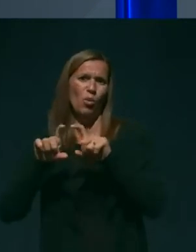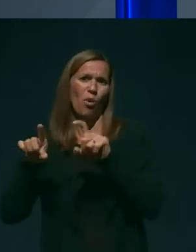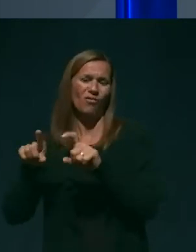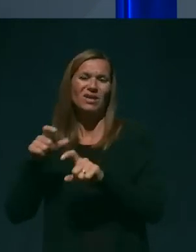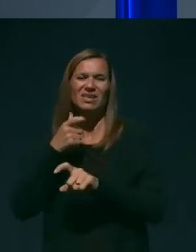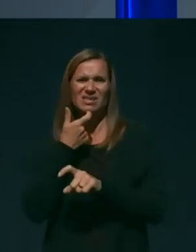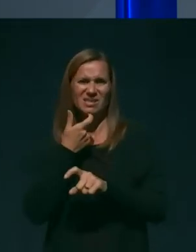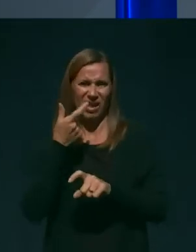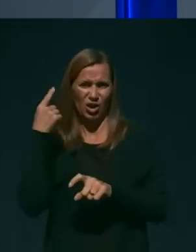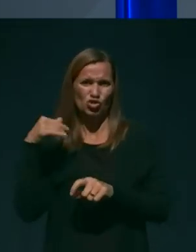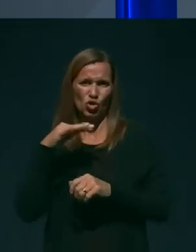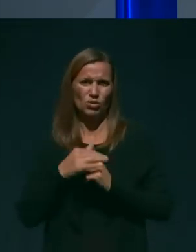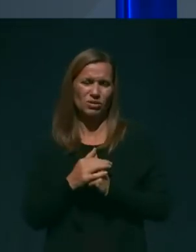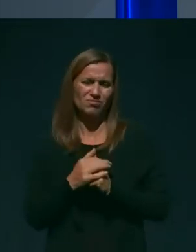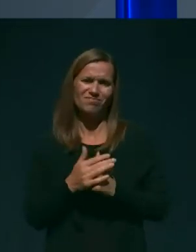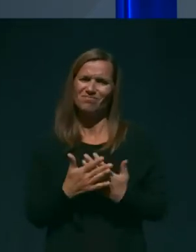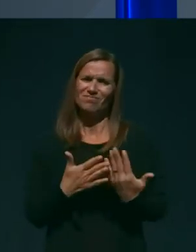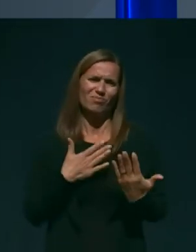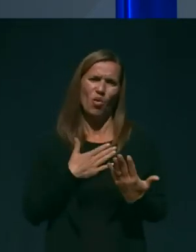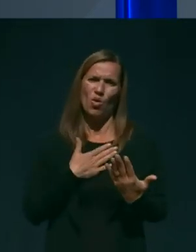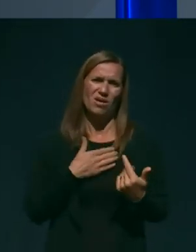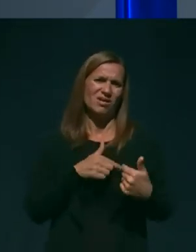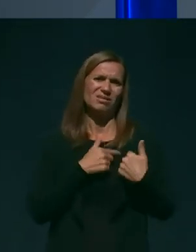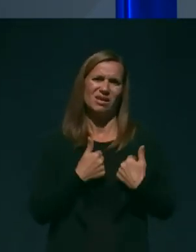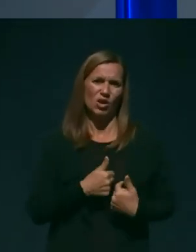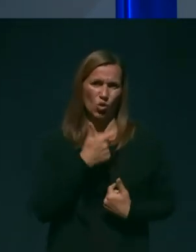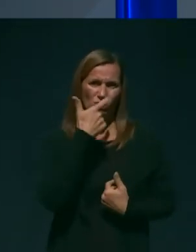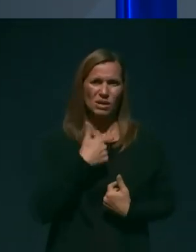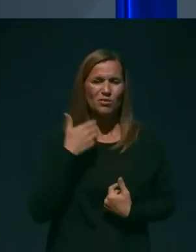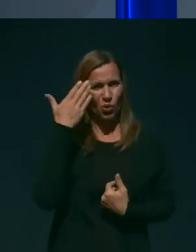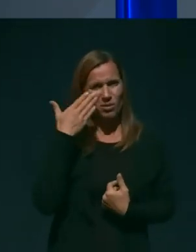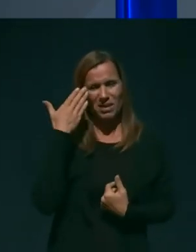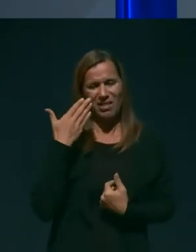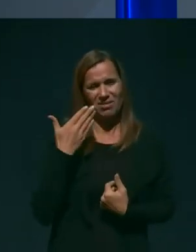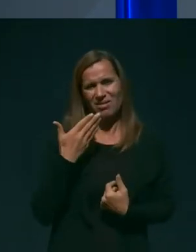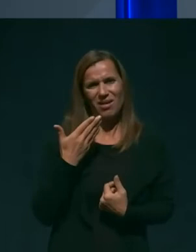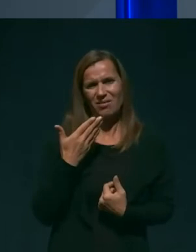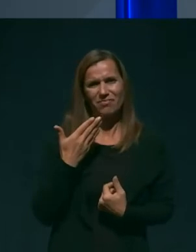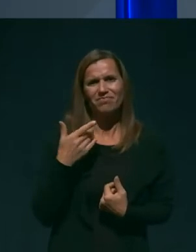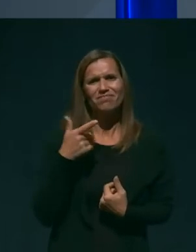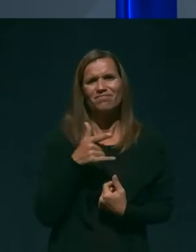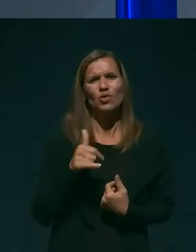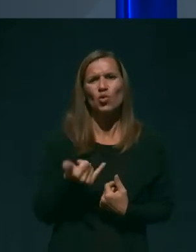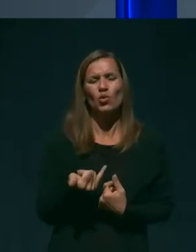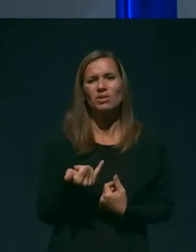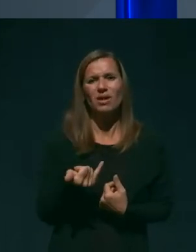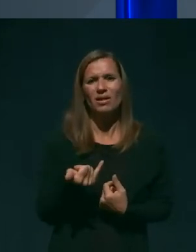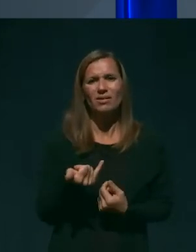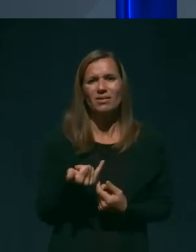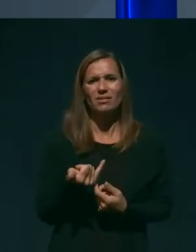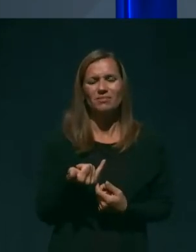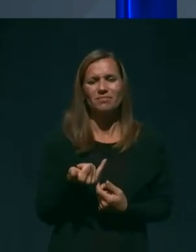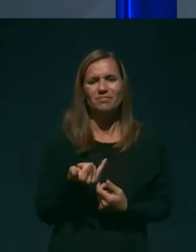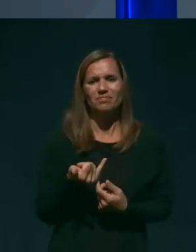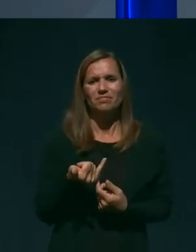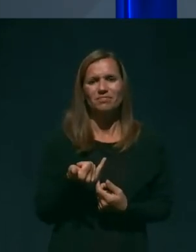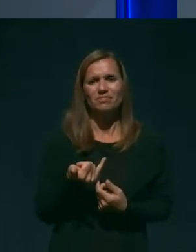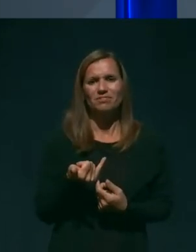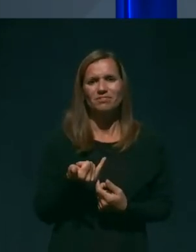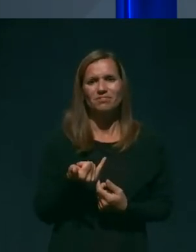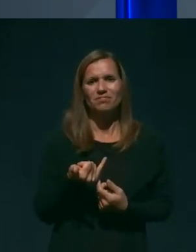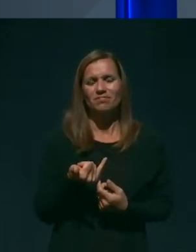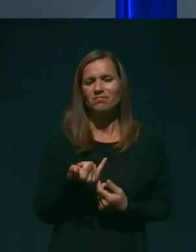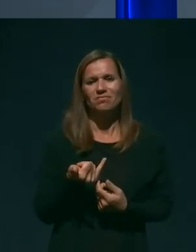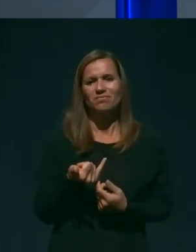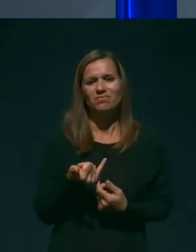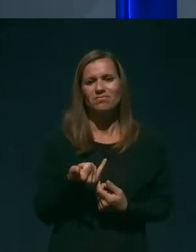moje iskreno osebno mnenje, da gre tukaj predvsem za to, da je zdravstvo